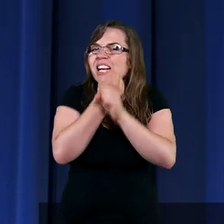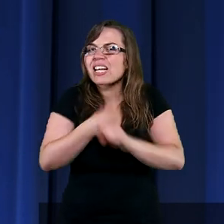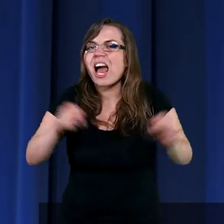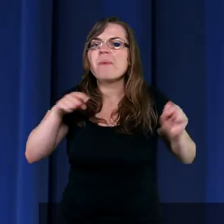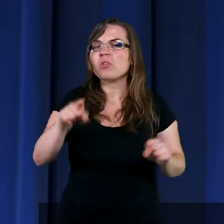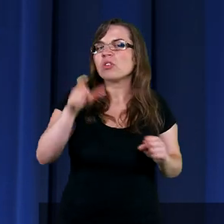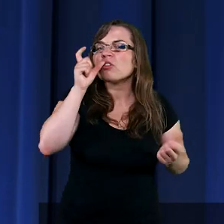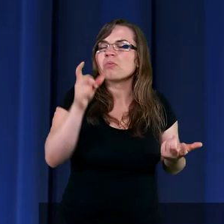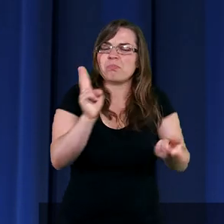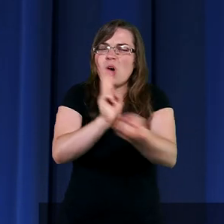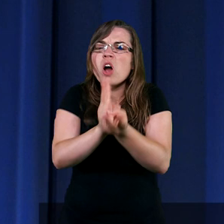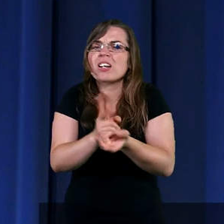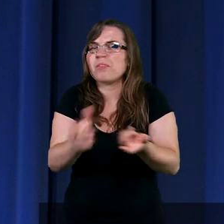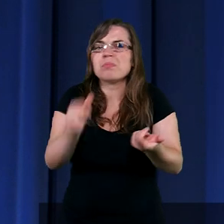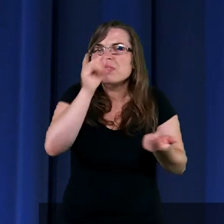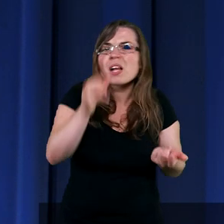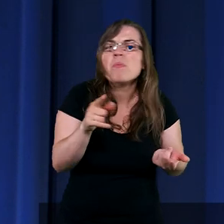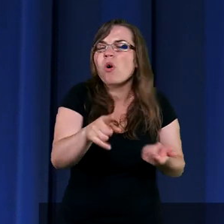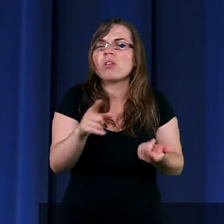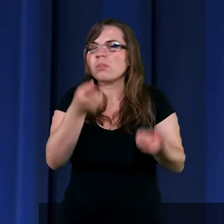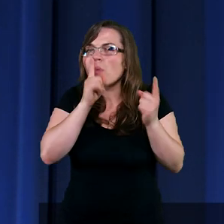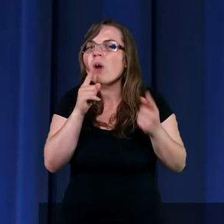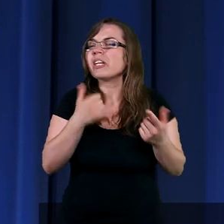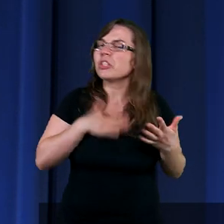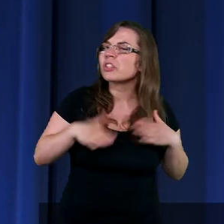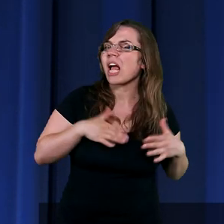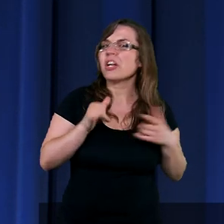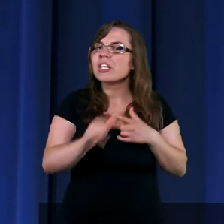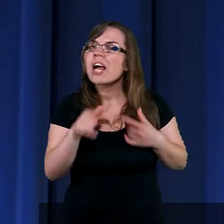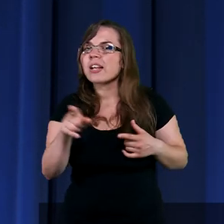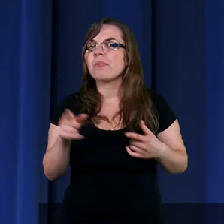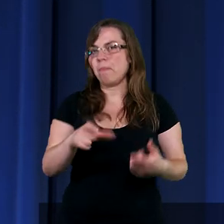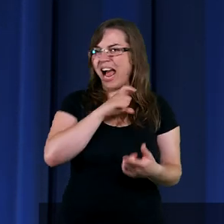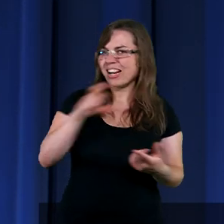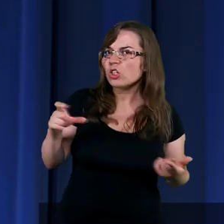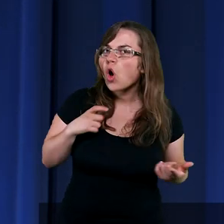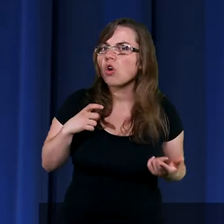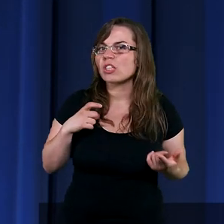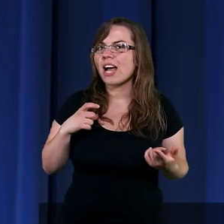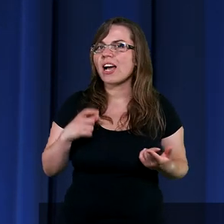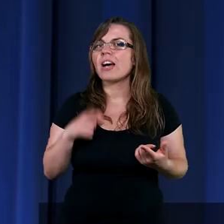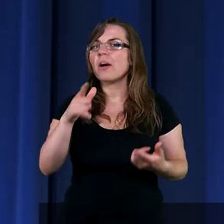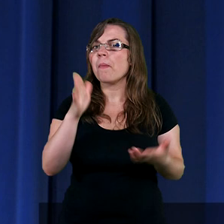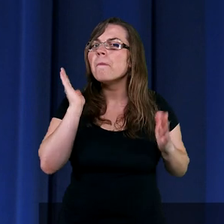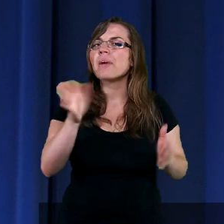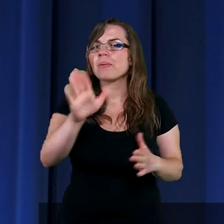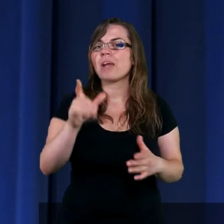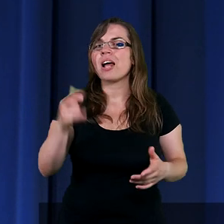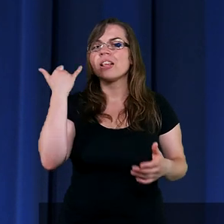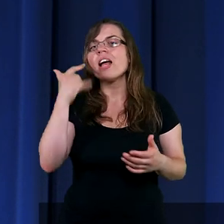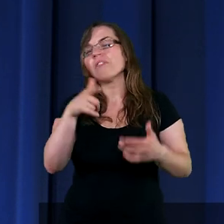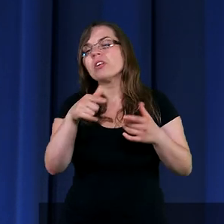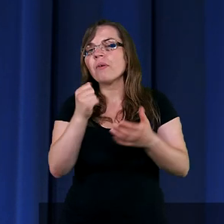Niesamowitego człowieka spotkałam i mogłam z nim, z nią porozmawiać. I pastorze, będziesz miał telefon od tej